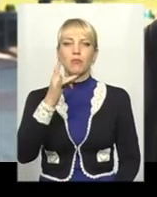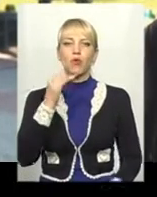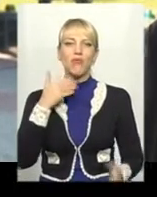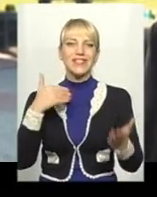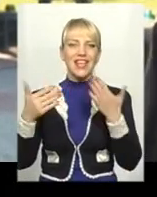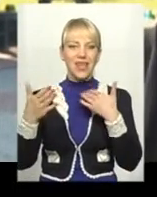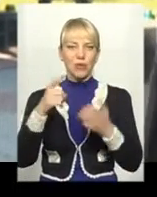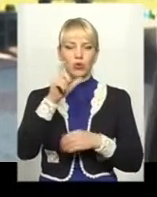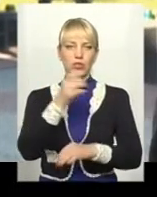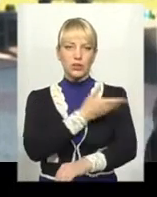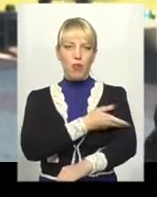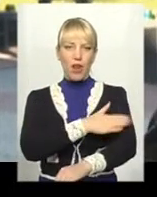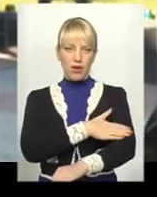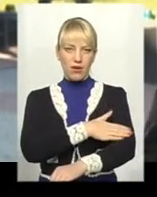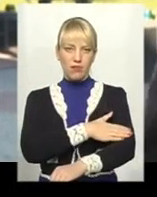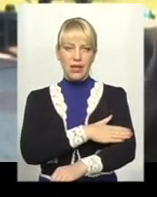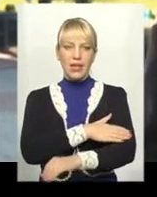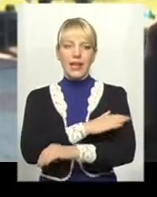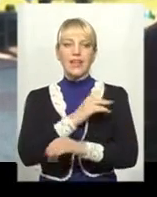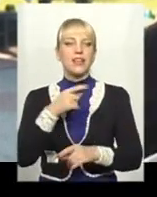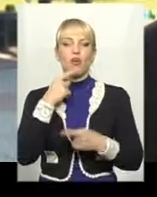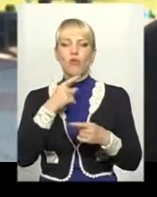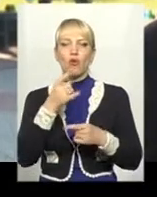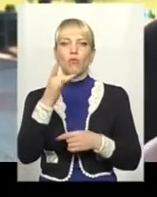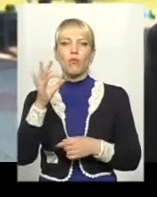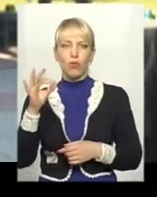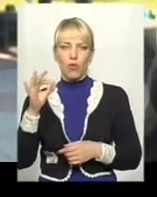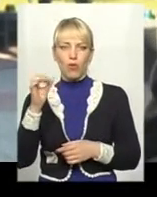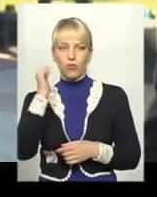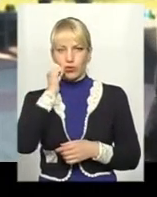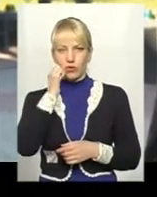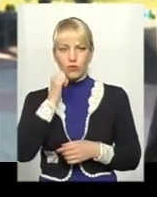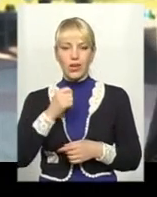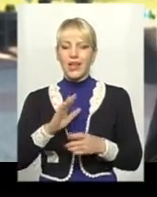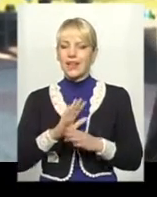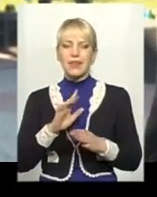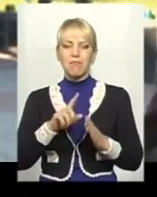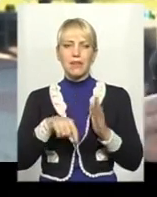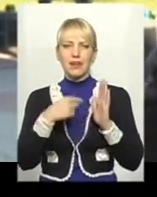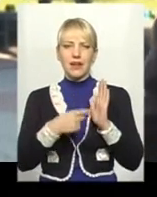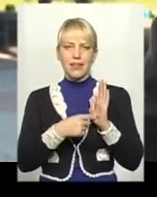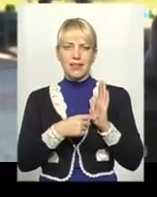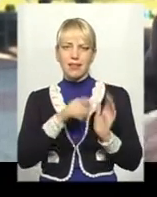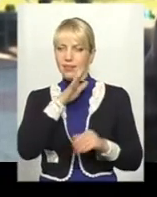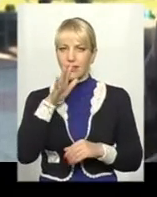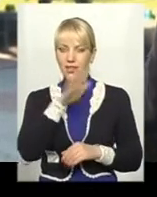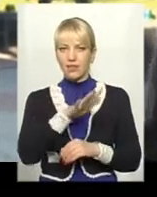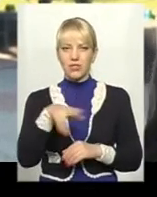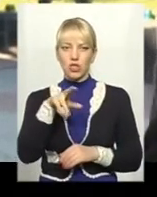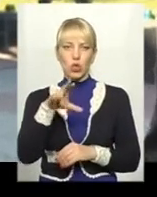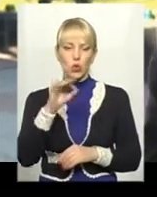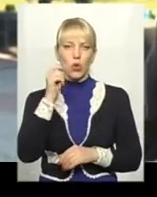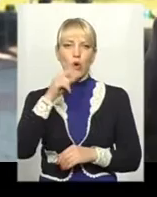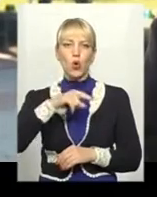не кажу про Москву. І не питання в якійсь патологічній неновисті Гельчевського до російського